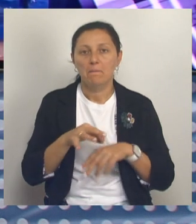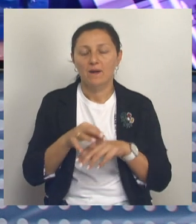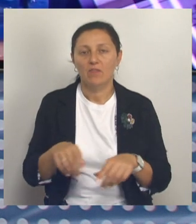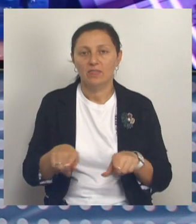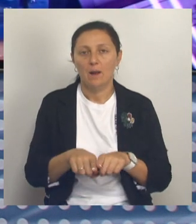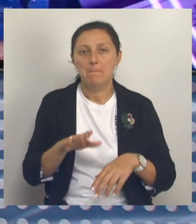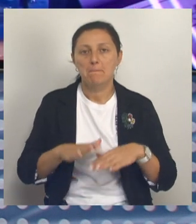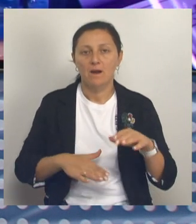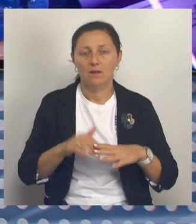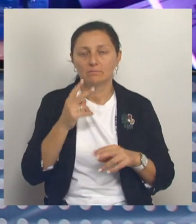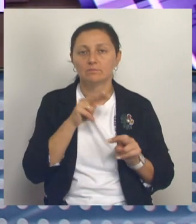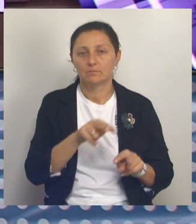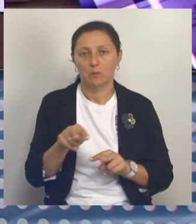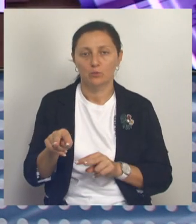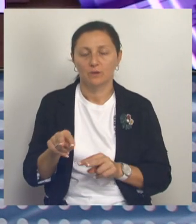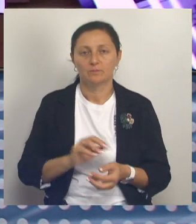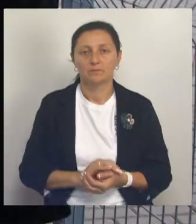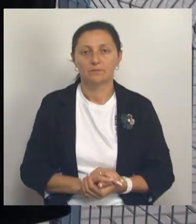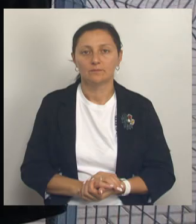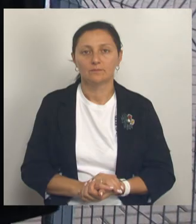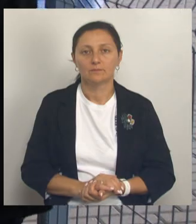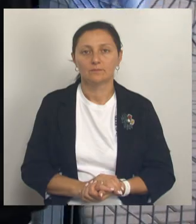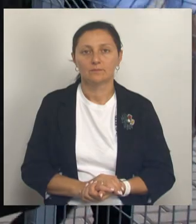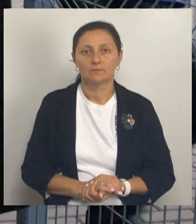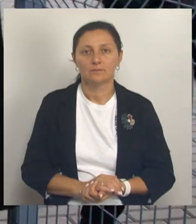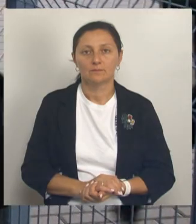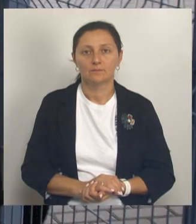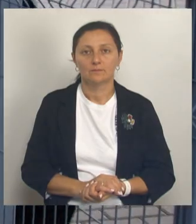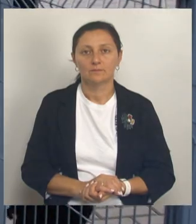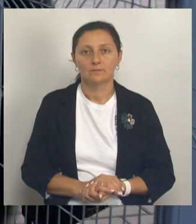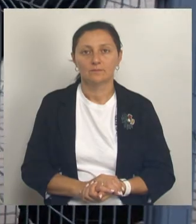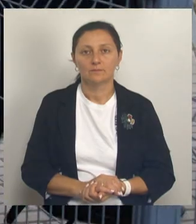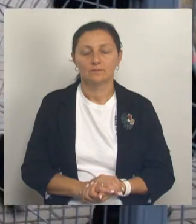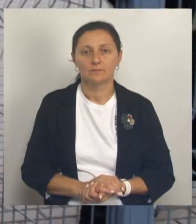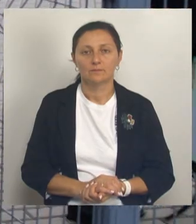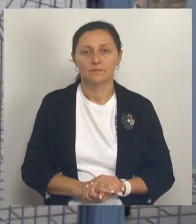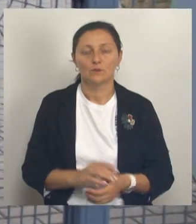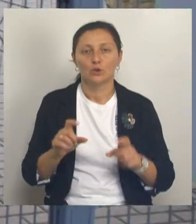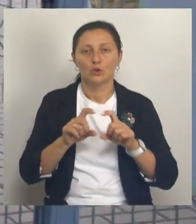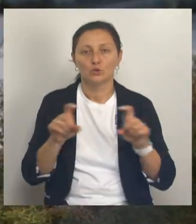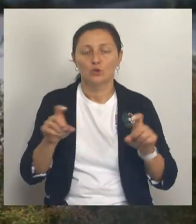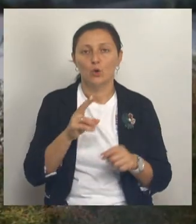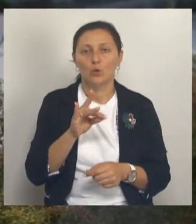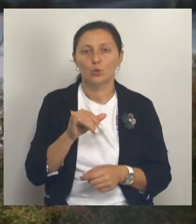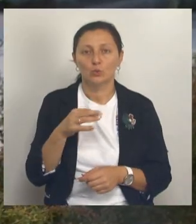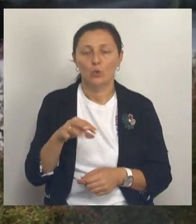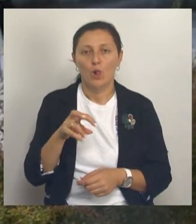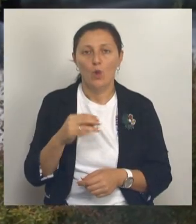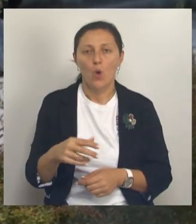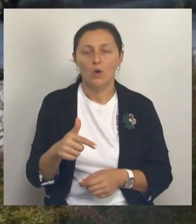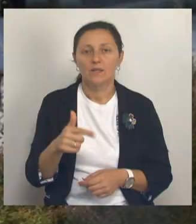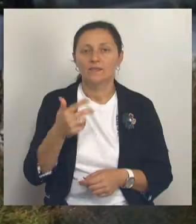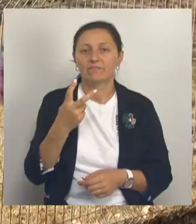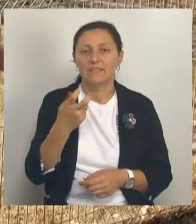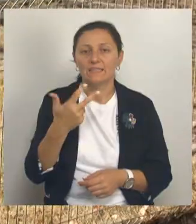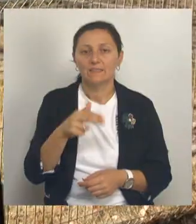практикумы, наблюдала Анна Свидовская. Здравствуйте, ребята. В школе села Крутой Лук. 230 учеников.